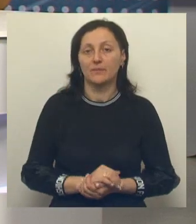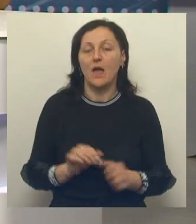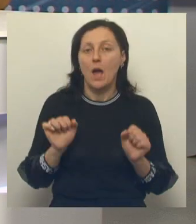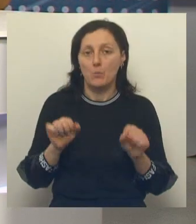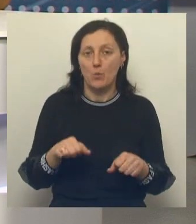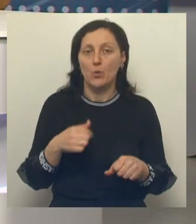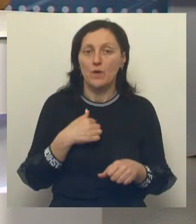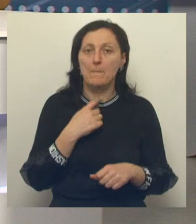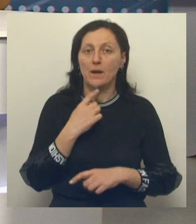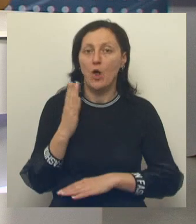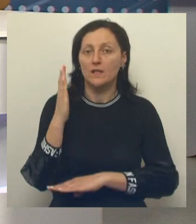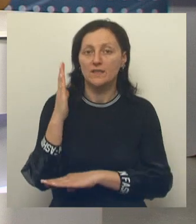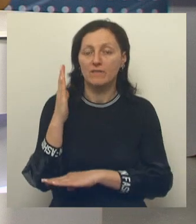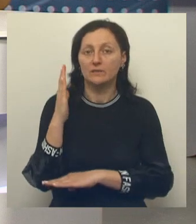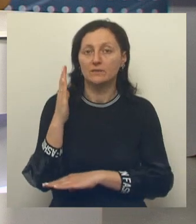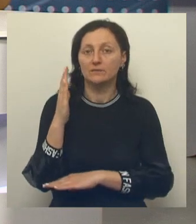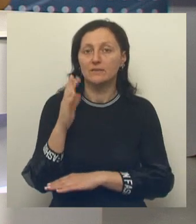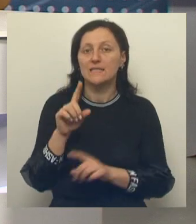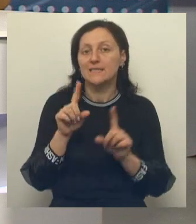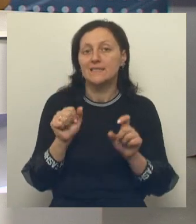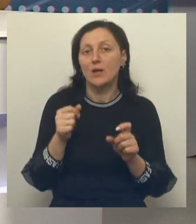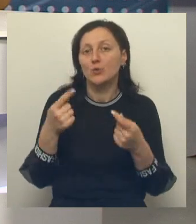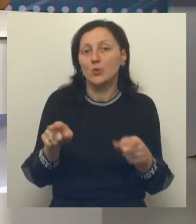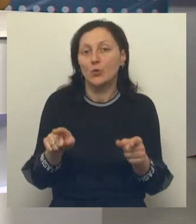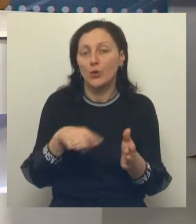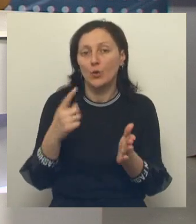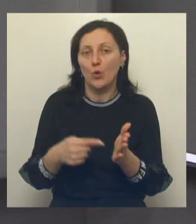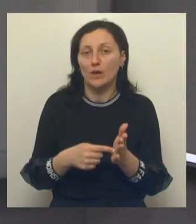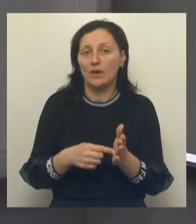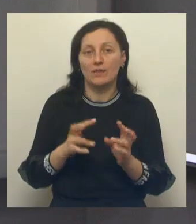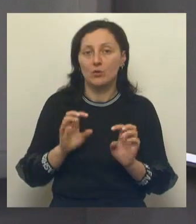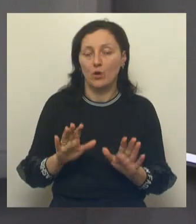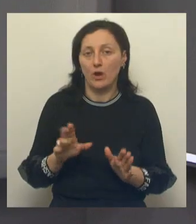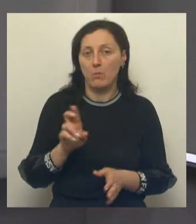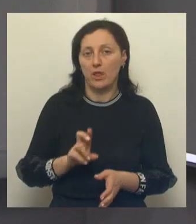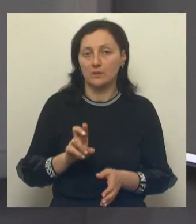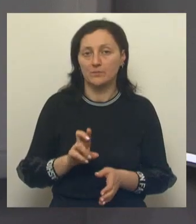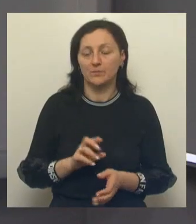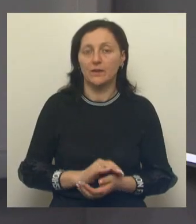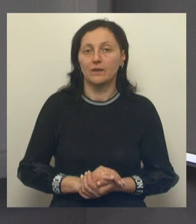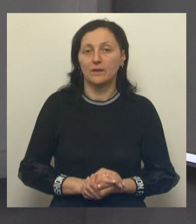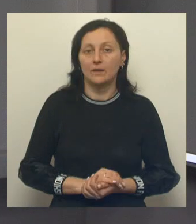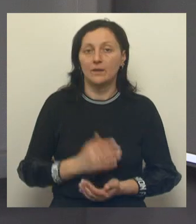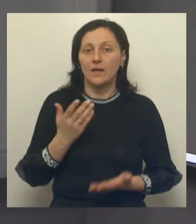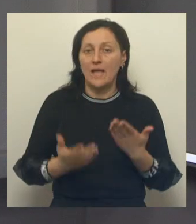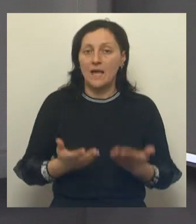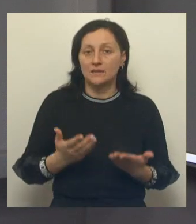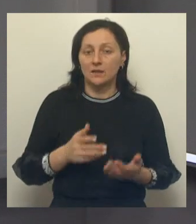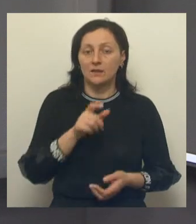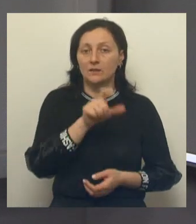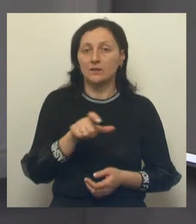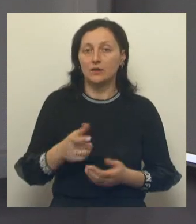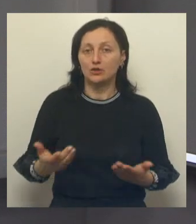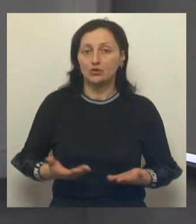я проголосовать за другой город, не тот, в котором я проживаю? Смотрите, если жители будут